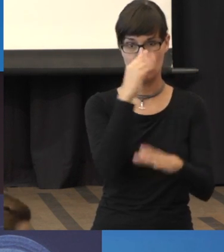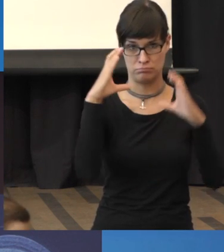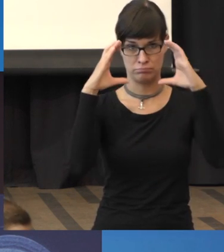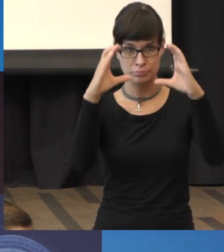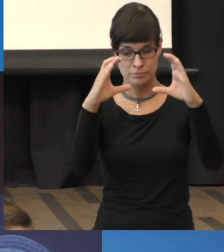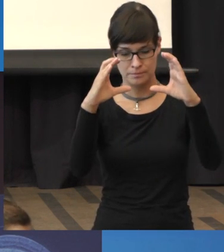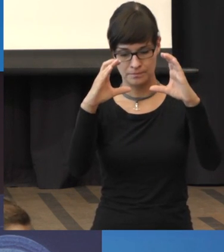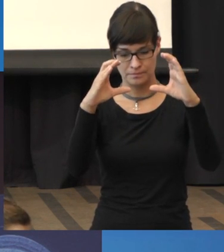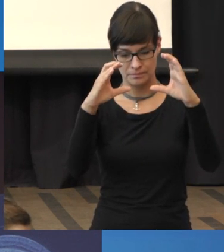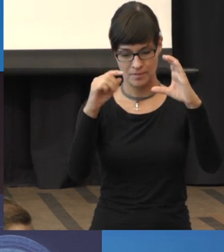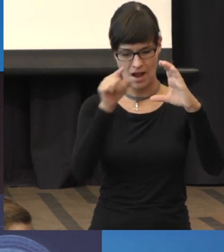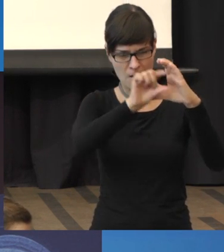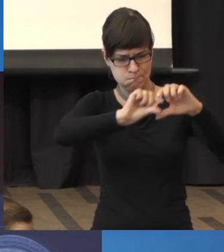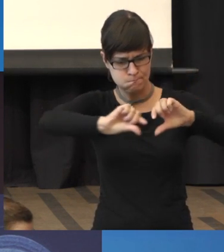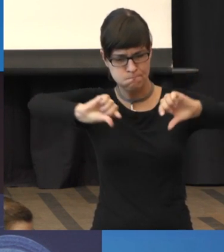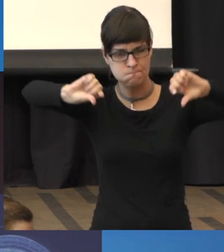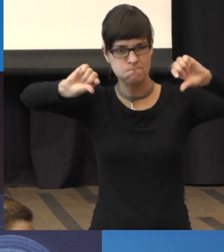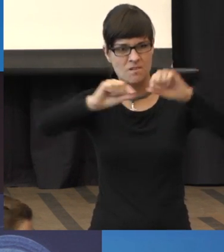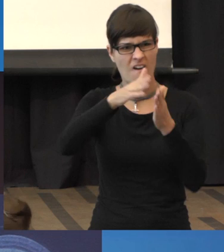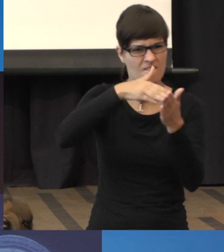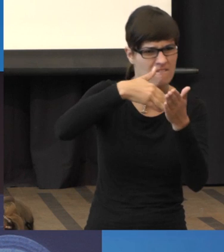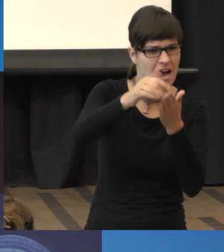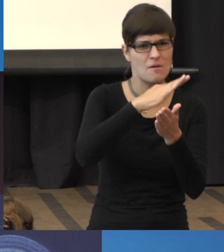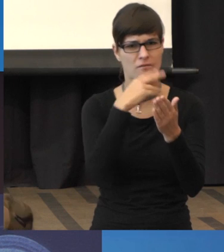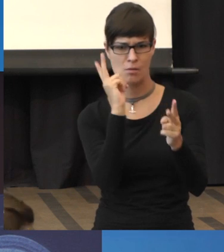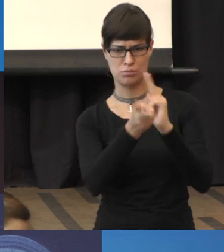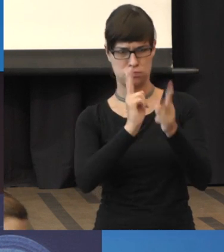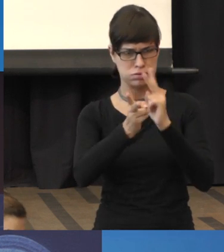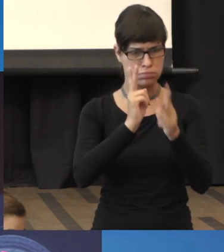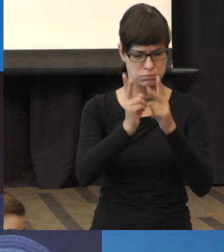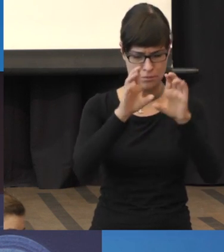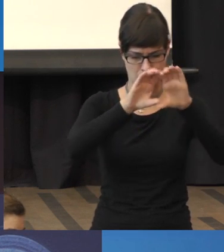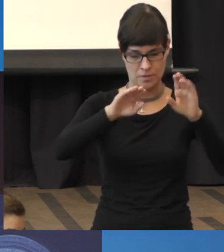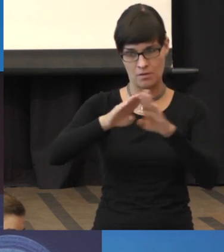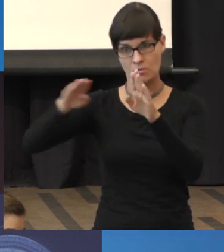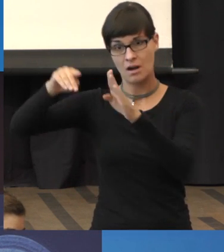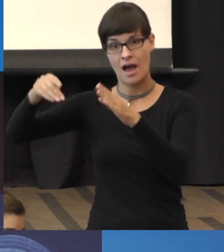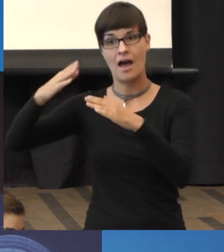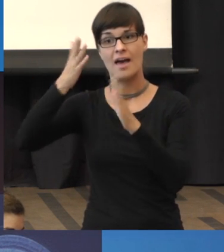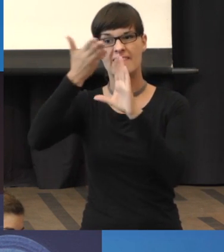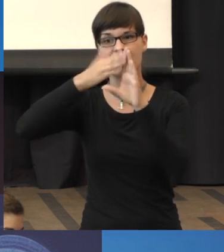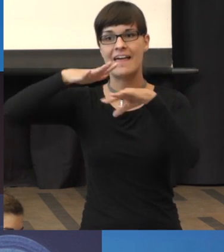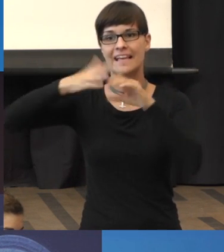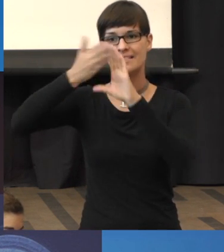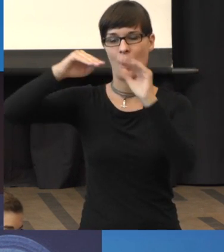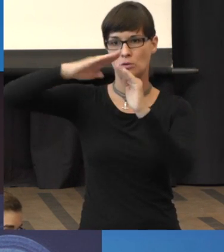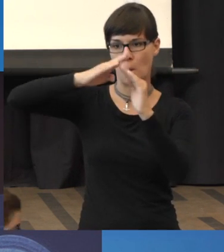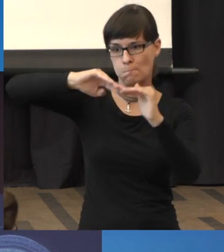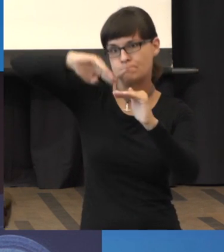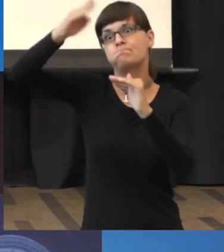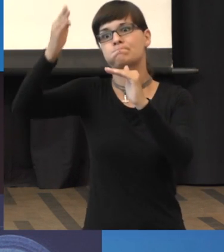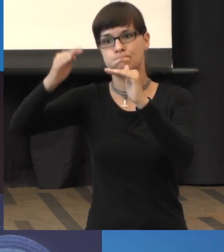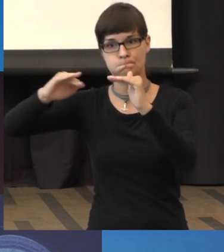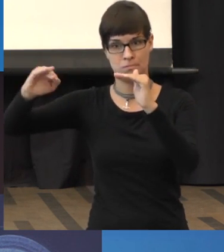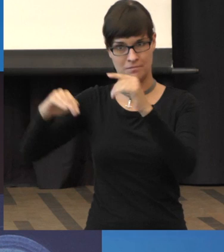Farbstoff hat sich hier angesammelt. Der ganze Bereich ist betroffen. Und hier sehen Sie, wie die ganze Netzhaut hochgeklappt ist durch diese OCT